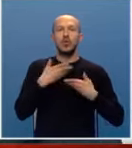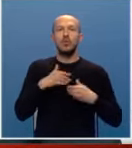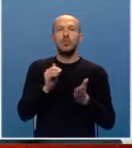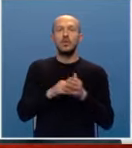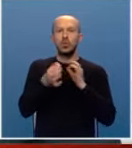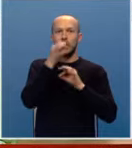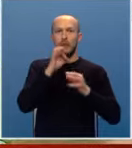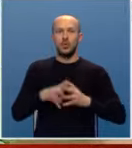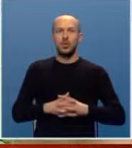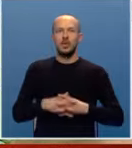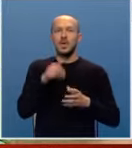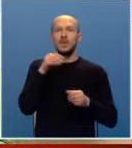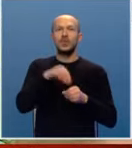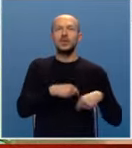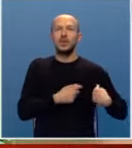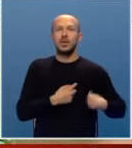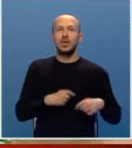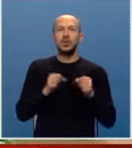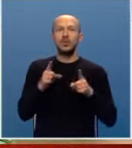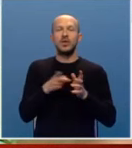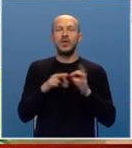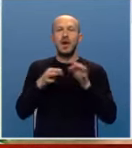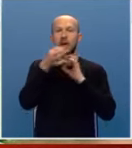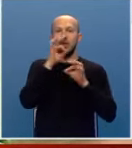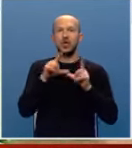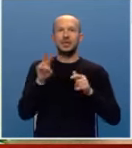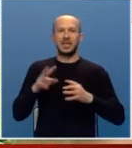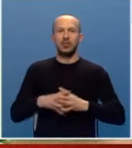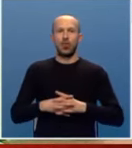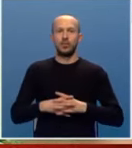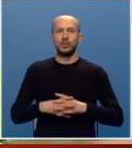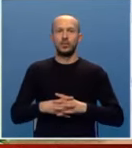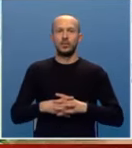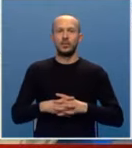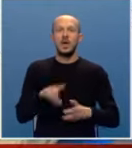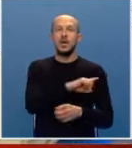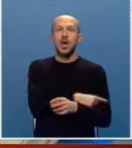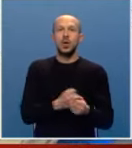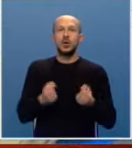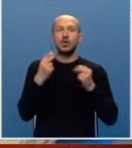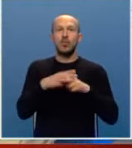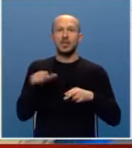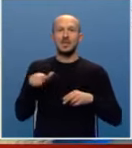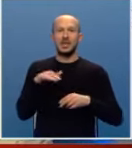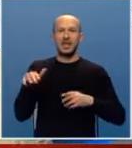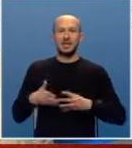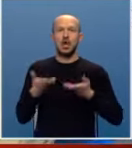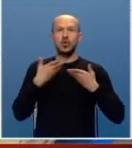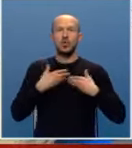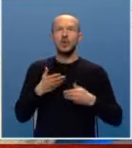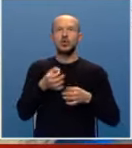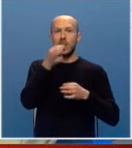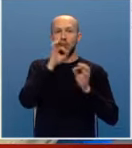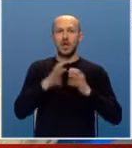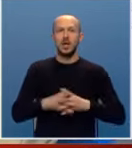potrebnu terapiju iz Fonda Solidarnosti upućivali na liječenje u inostranstvo. Jako teško bolesna djeca dobila su